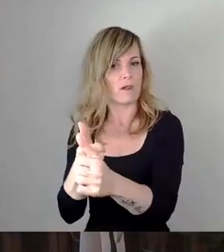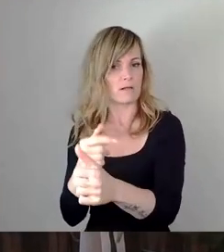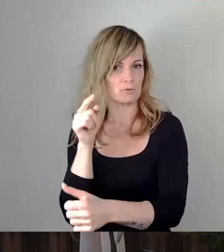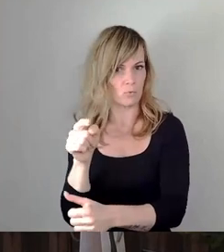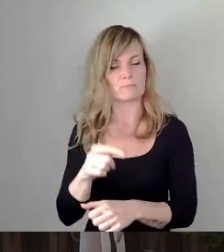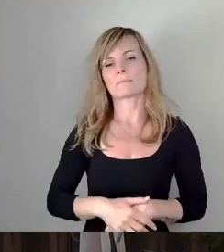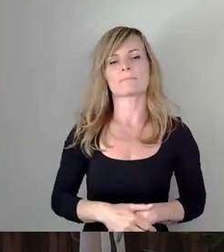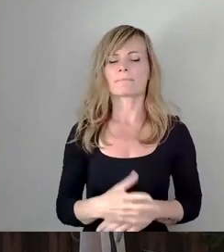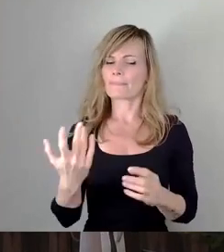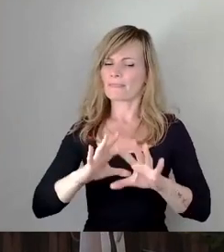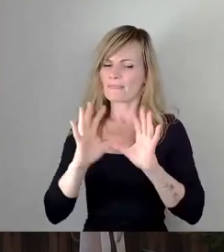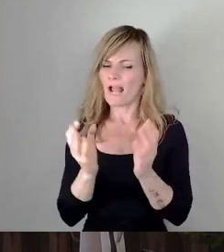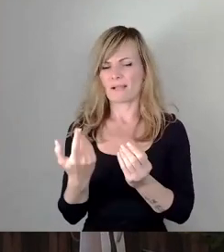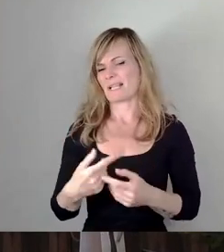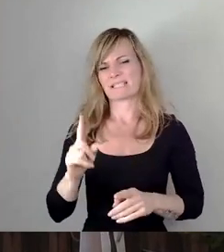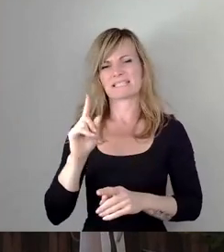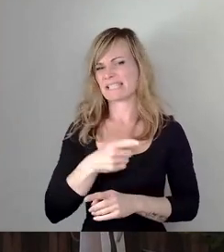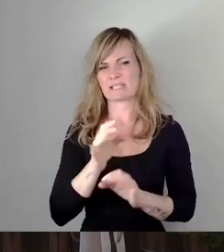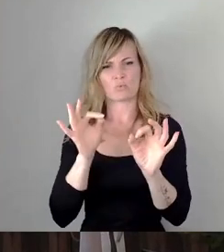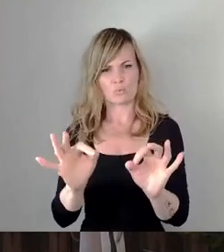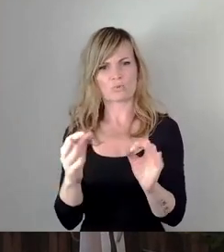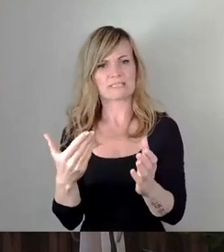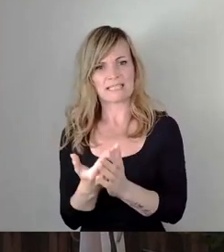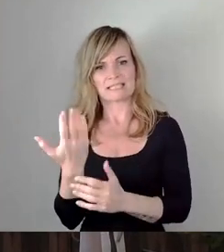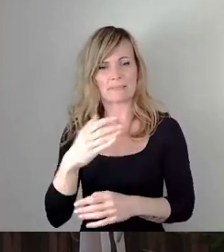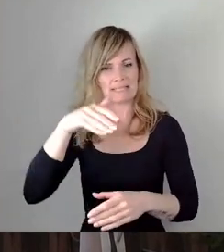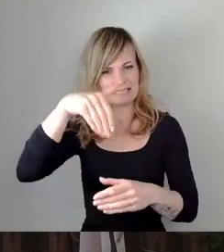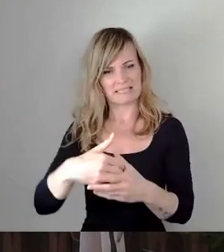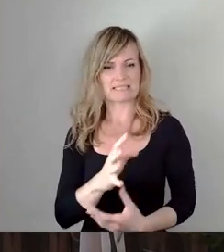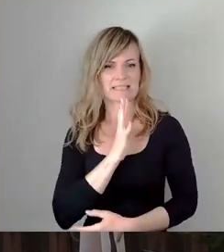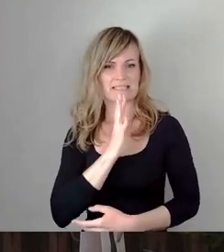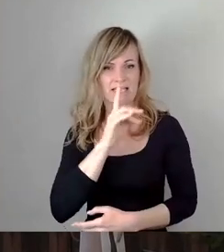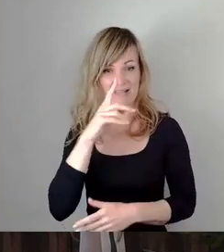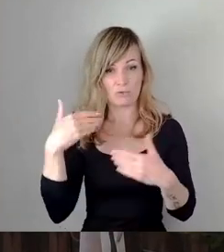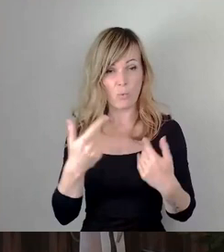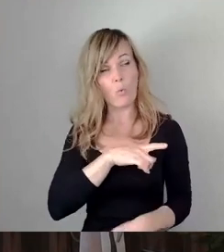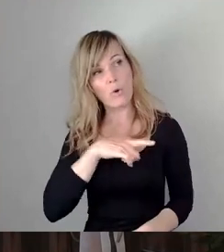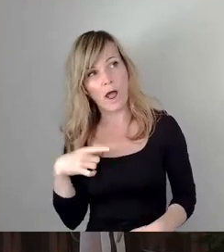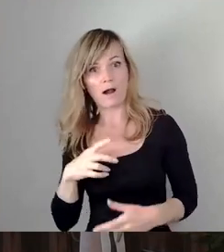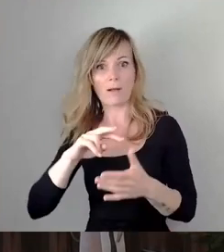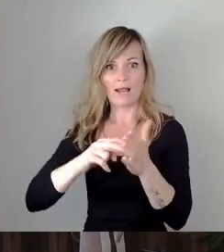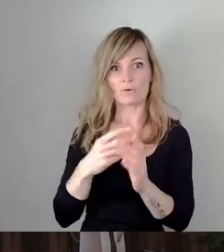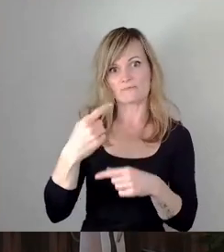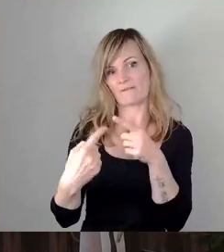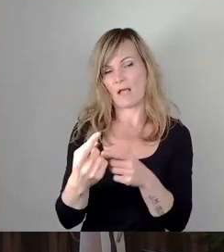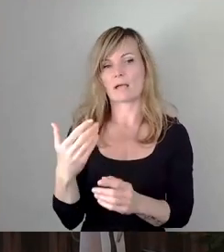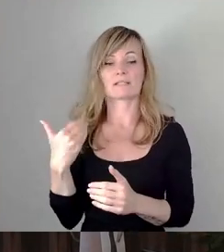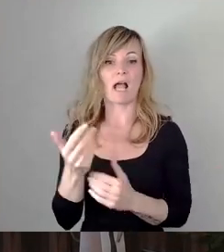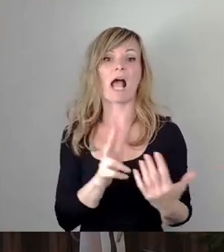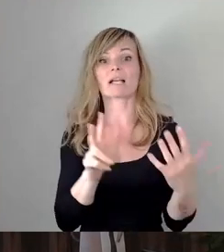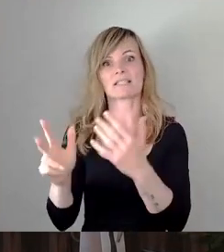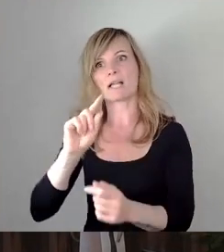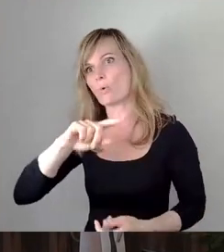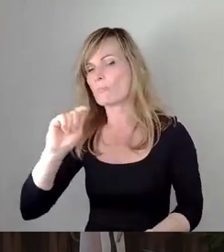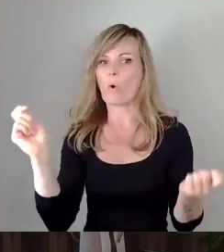für grundsätzlich ungut. Und das war der Kern meiner Rede, wenn wir bei so langen Planungsverfahren nach acht Jahren noch einmal alles umwerfen.